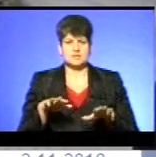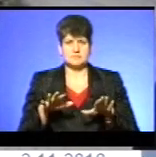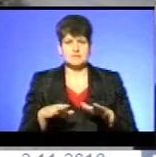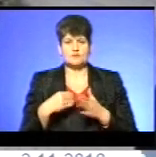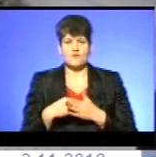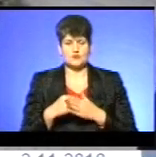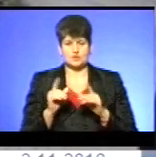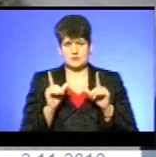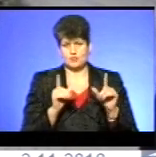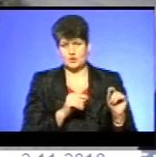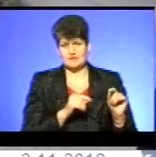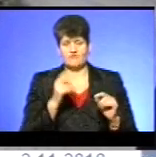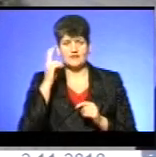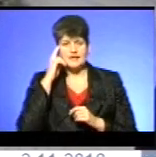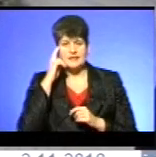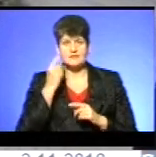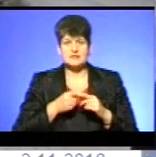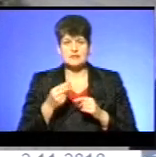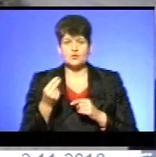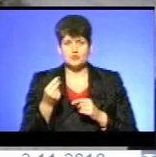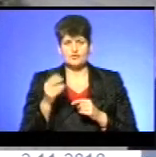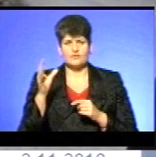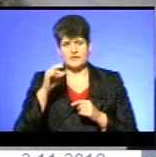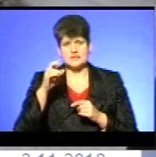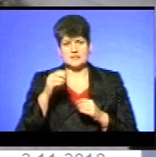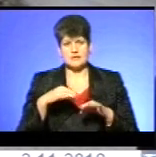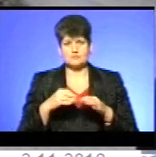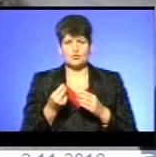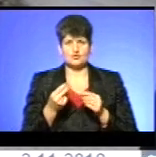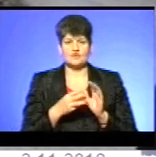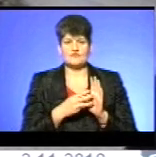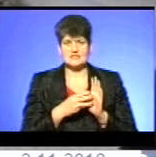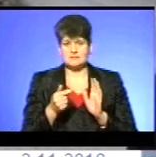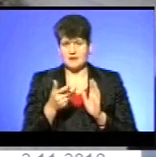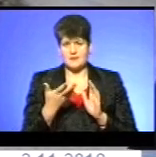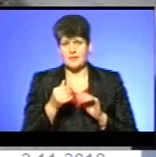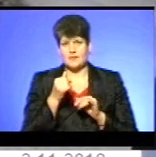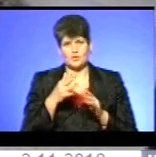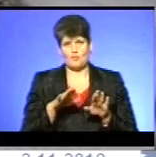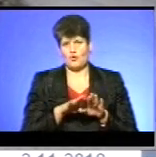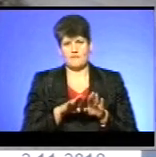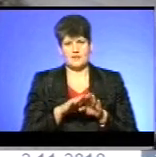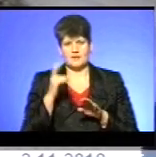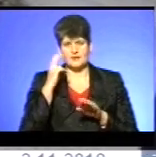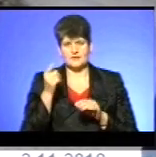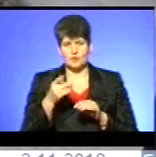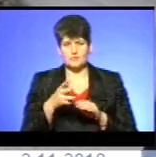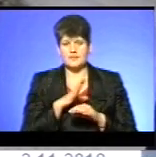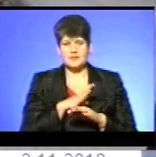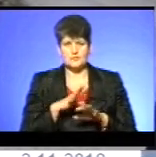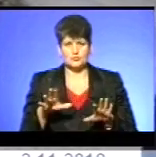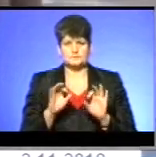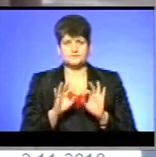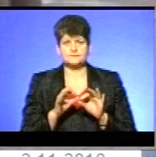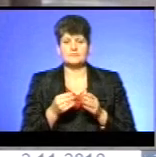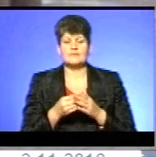проїзду, тому що в Києві коштує весь комунальний транспорт 8 гривень, але ми не порівнюємо Київ з Тернополем. Не було оприлюднений механізм цього